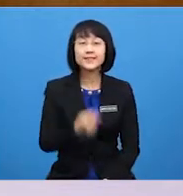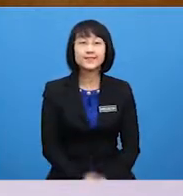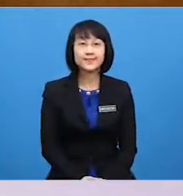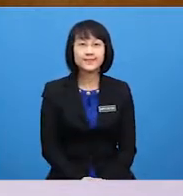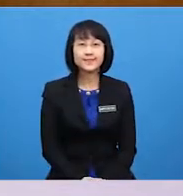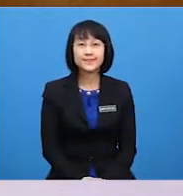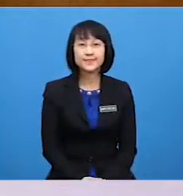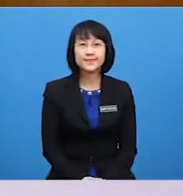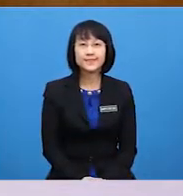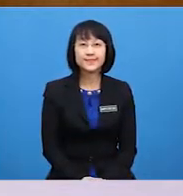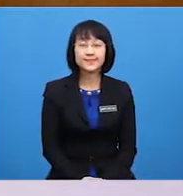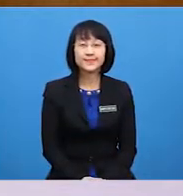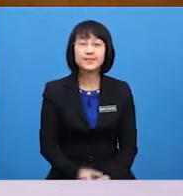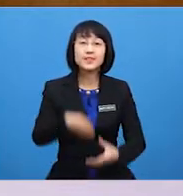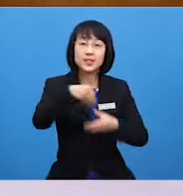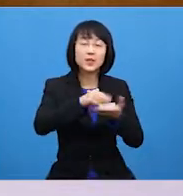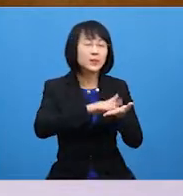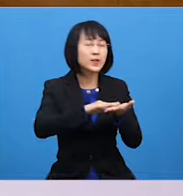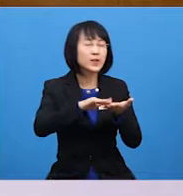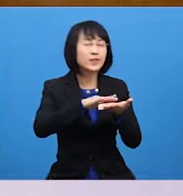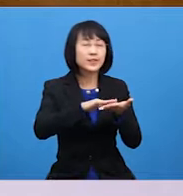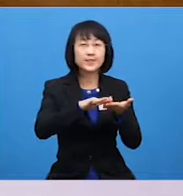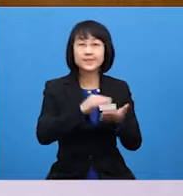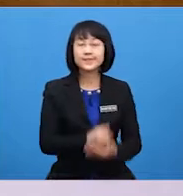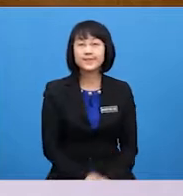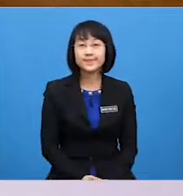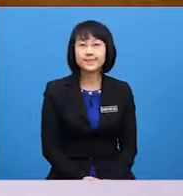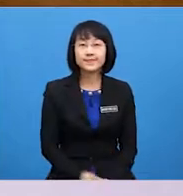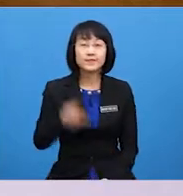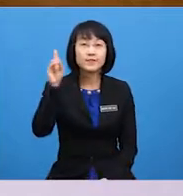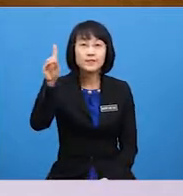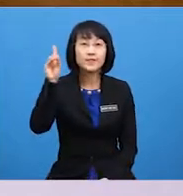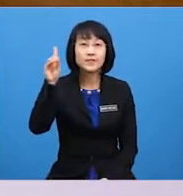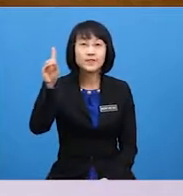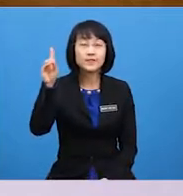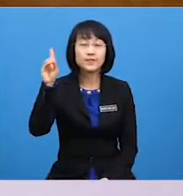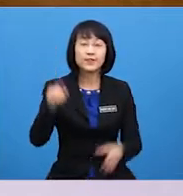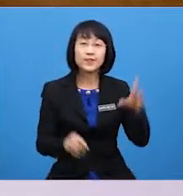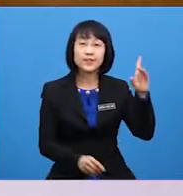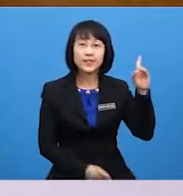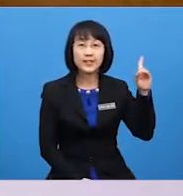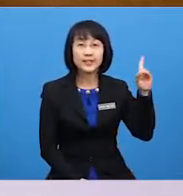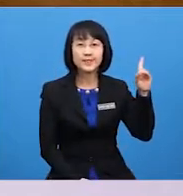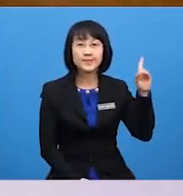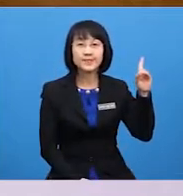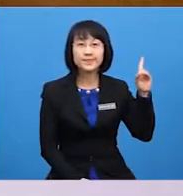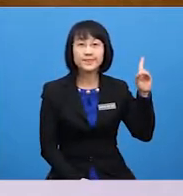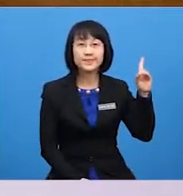In braille code, the dots for letter D is